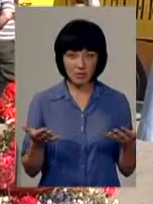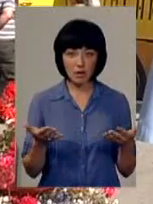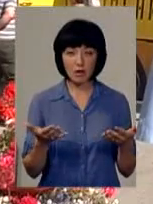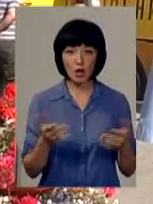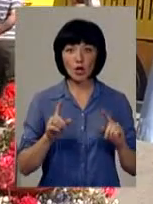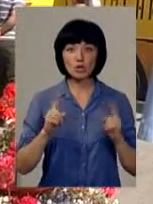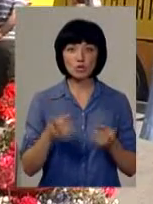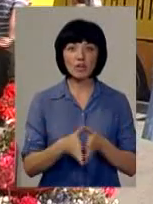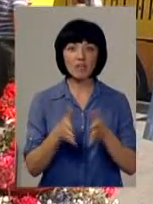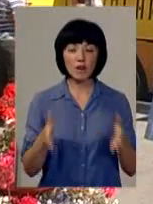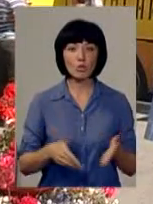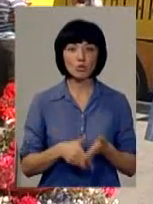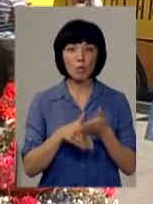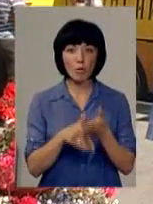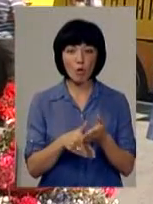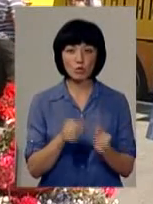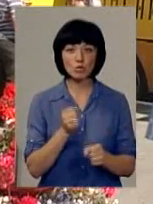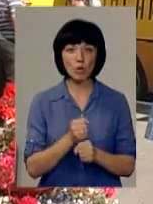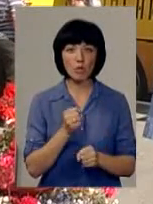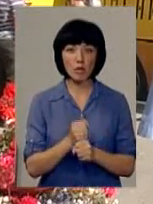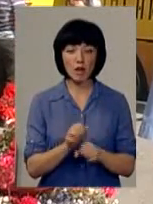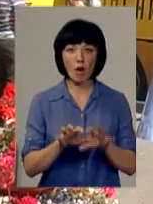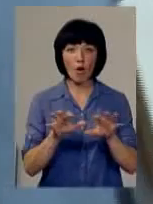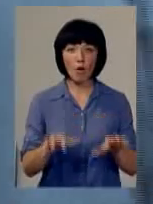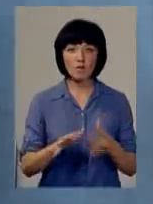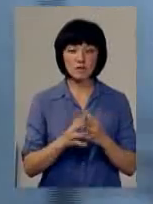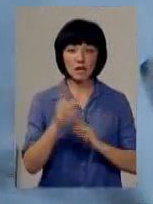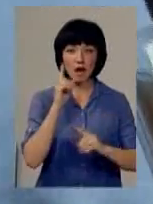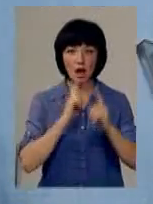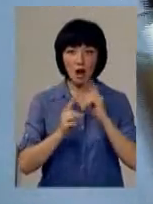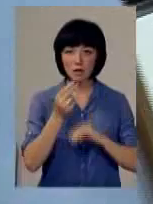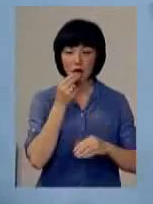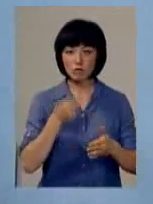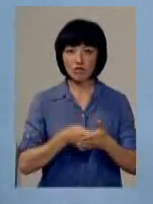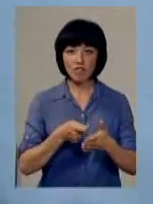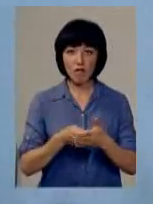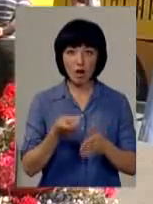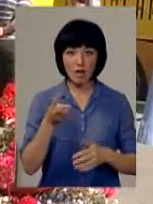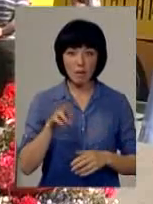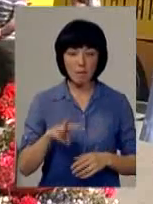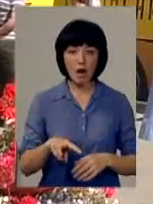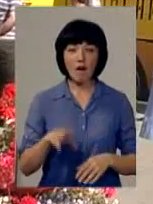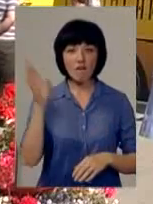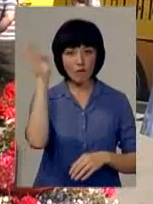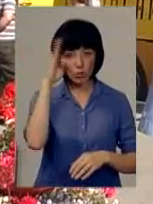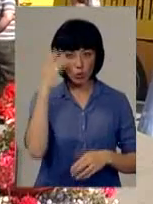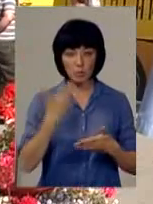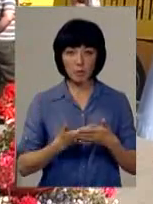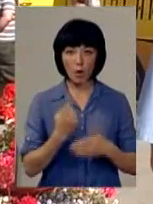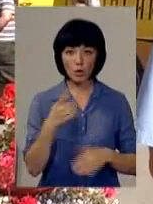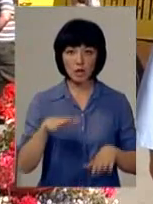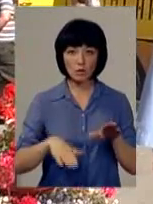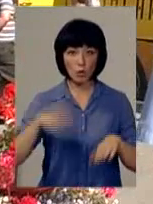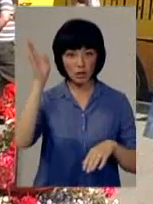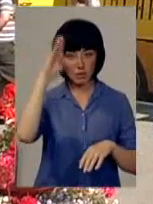Тобто дуже велику допомогу зробили голови сільських рад харчуванням, водою. Приблизно одна тонна